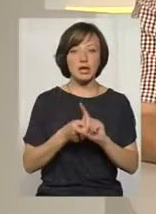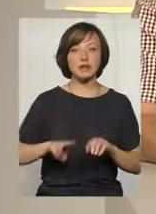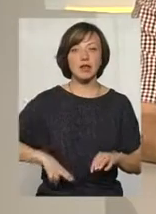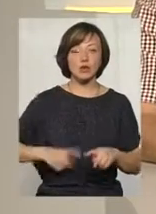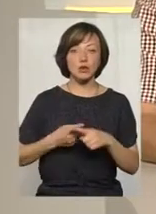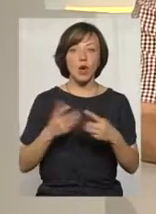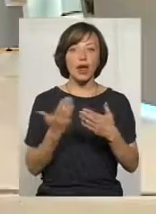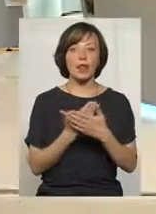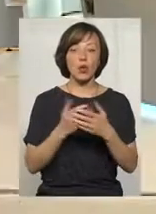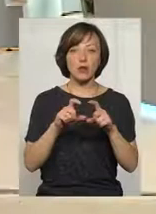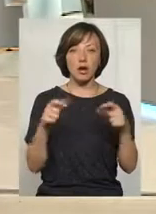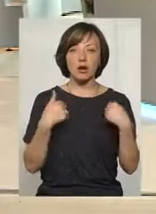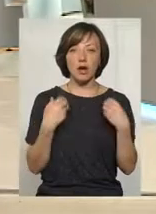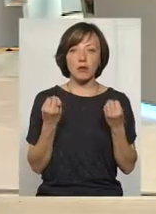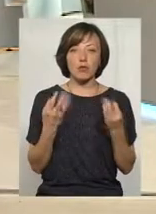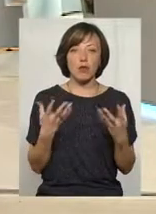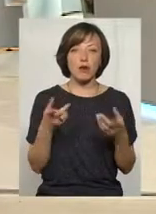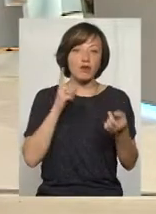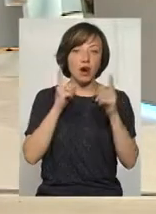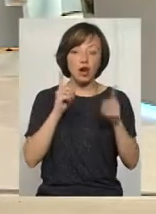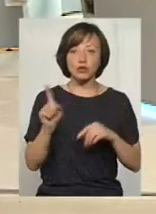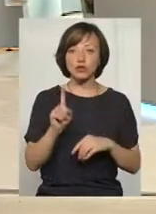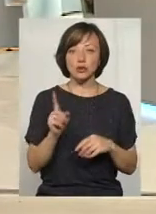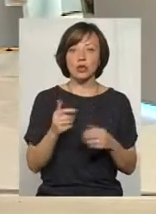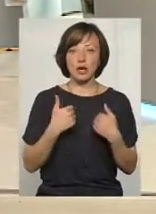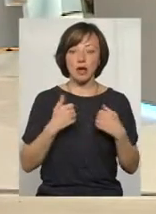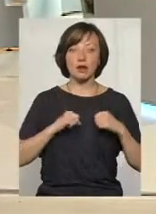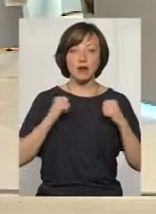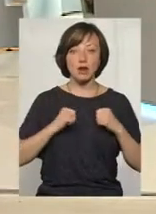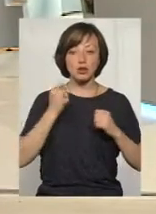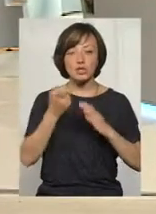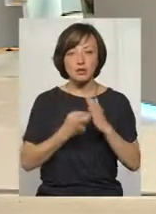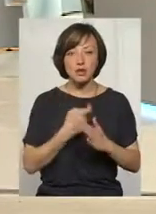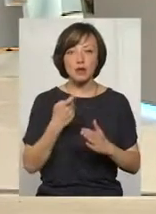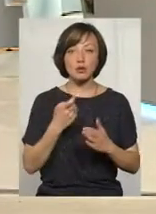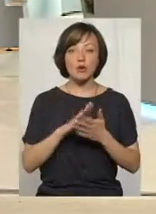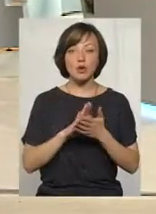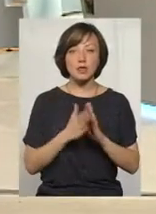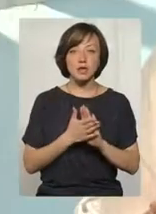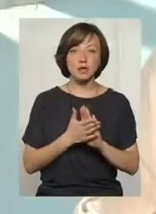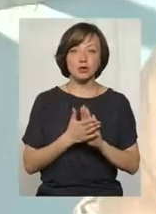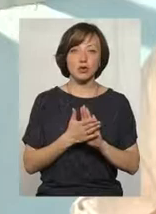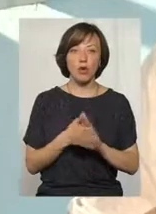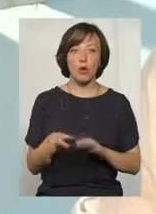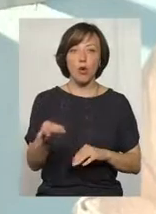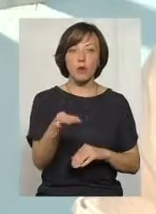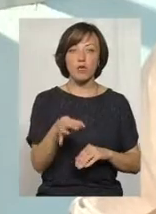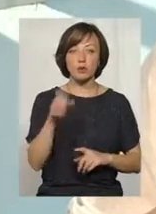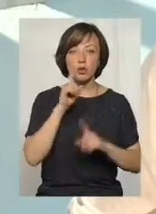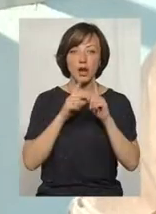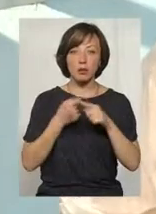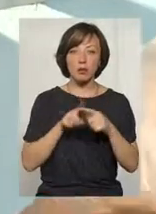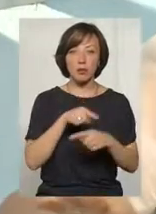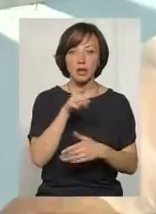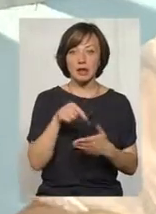цього кінотеатру, то я була просто вражена тим, що я, намагаючись дізнатися позицію обласної ради з цього